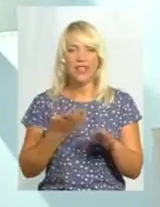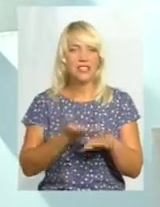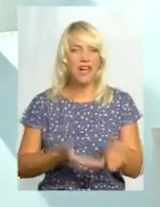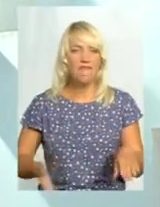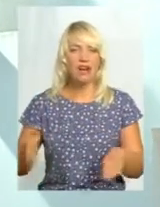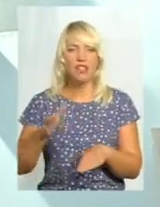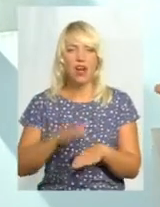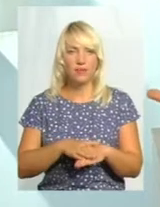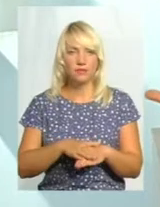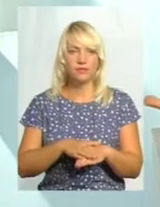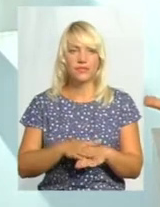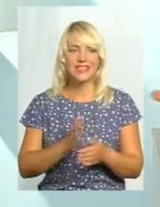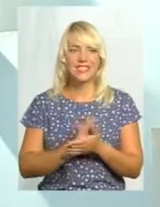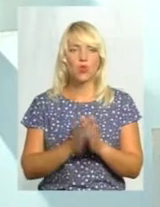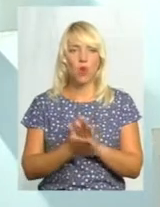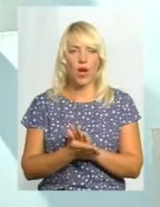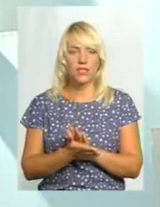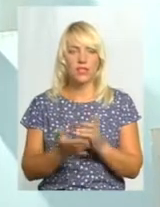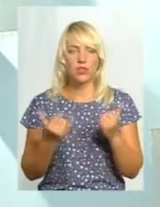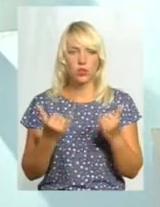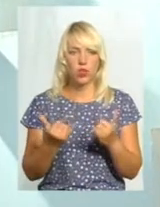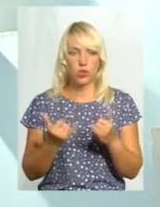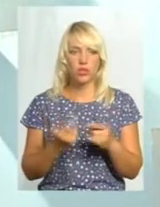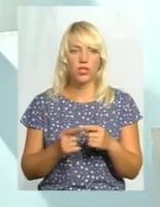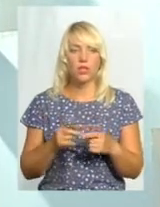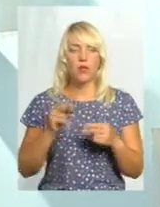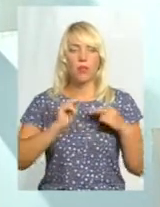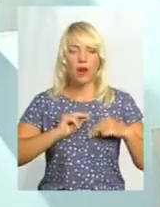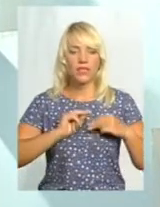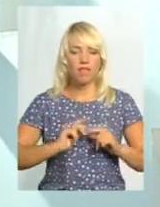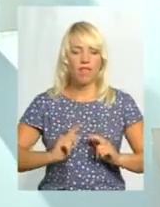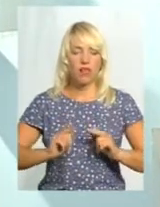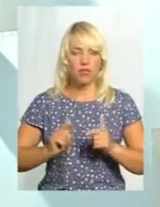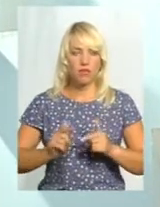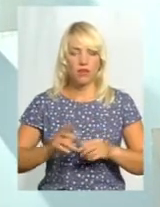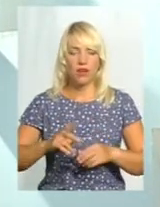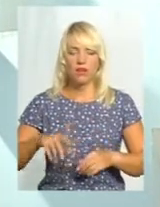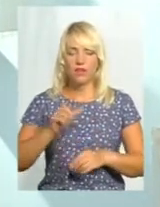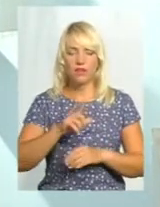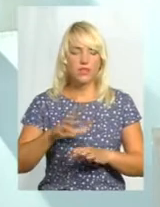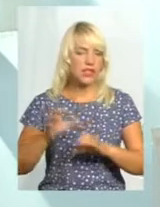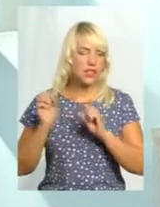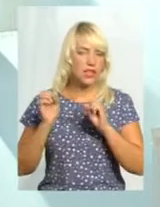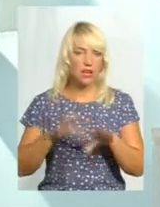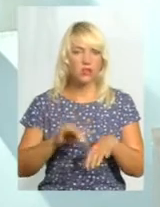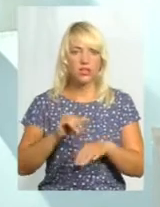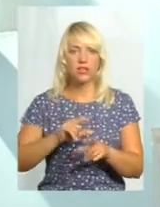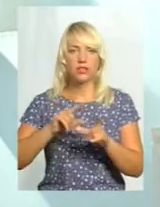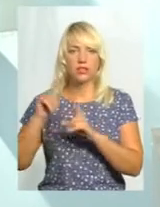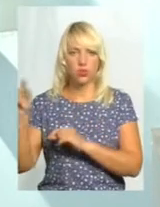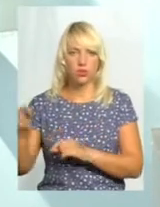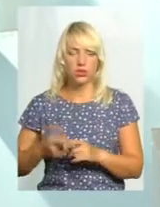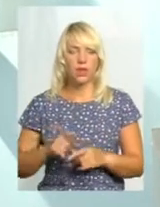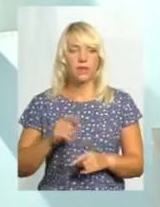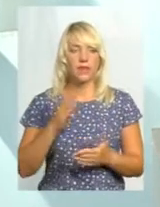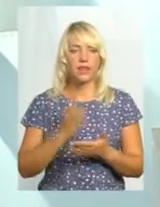ситуація сьогодні з працевлаштуванням все ж таки. Вони все кидають тут і їдуть. Крім того, є така